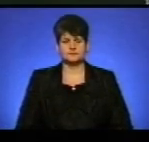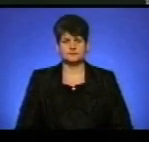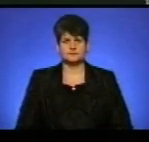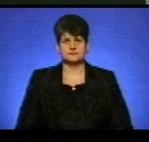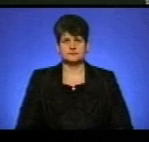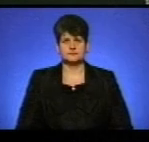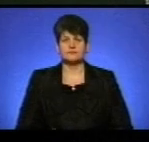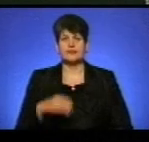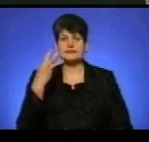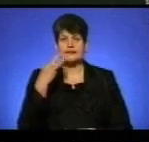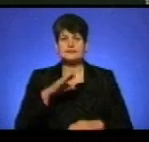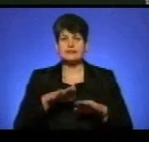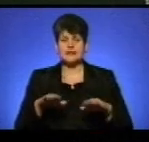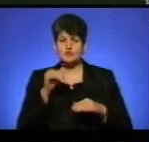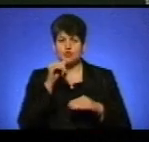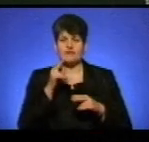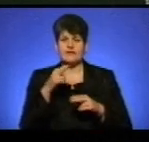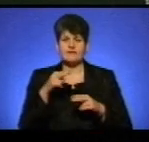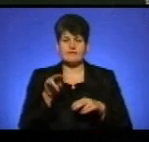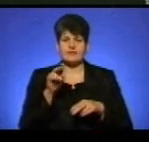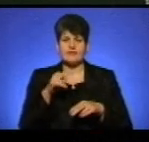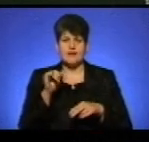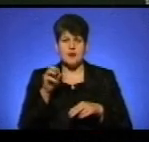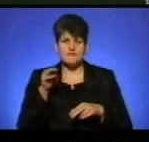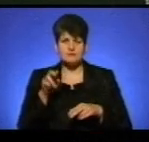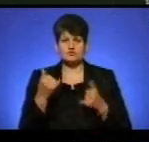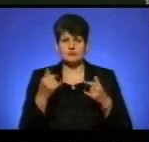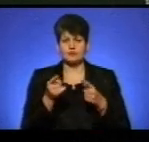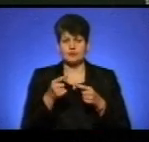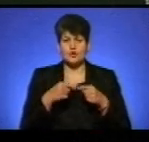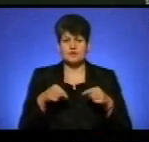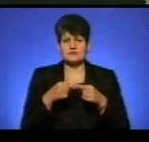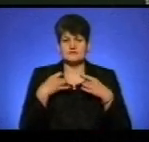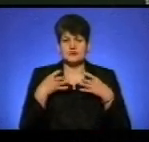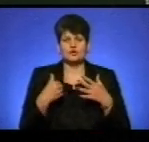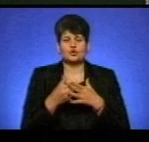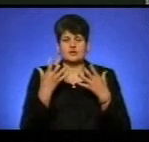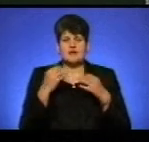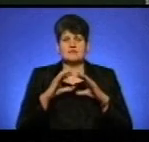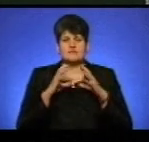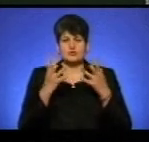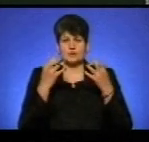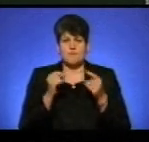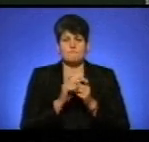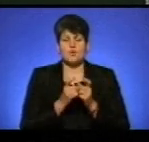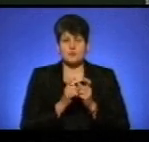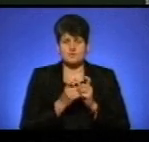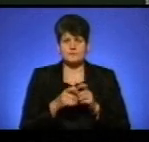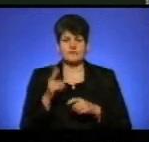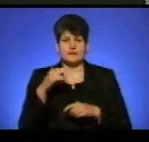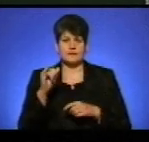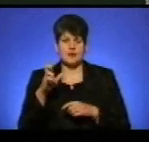30 дітей з цукровим діабетом сьогодні у Тернополі організували свято до Дня Всесвітнього Дня боротьби з